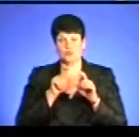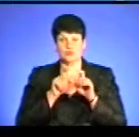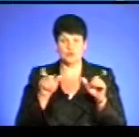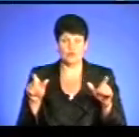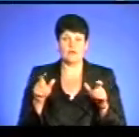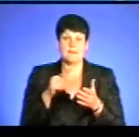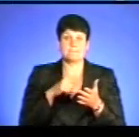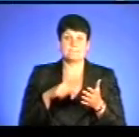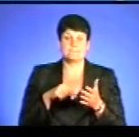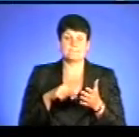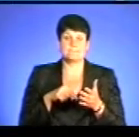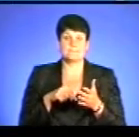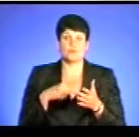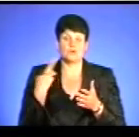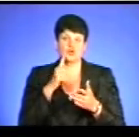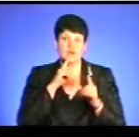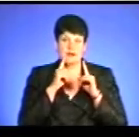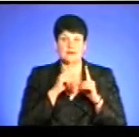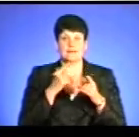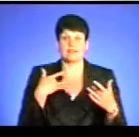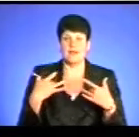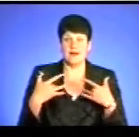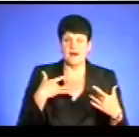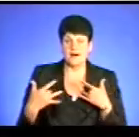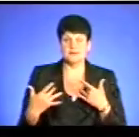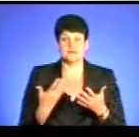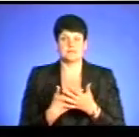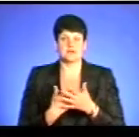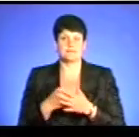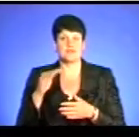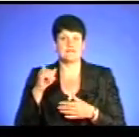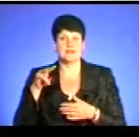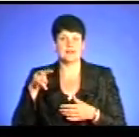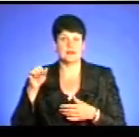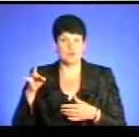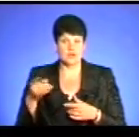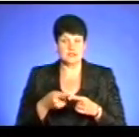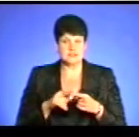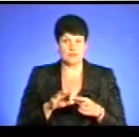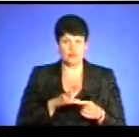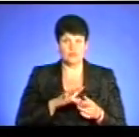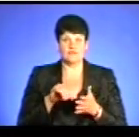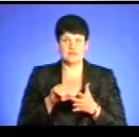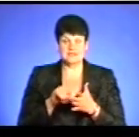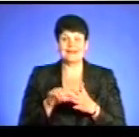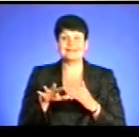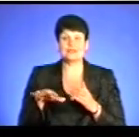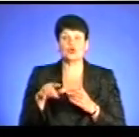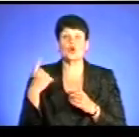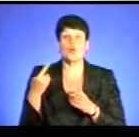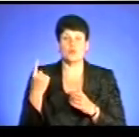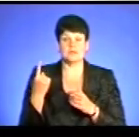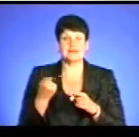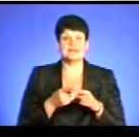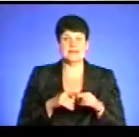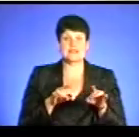театр, філармонія тощо. Тобто це рішення було про заборону щодо виступів у комунальних установах? Так, тобто на території області. Це рішення